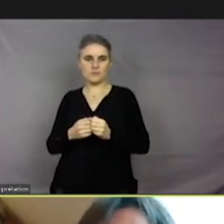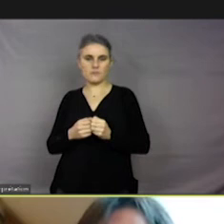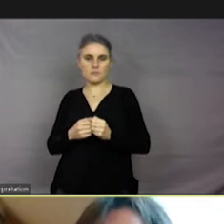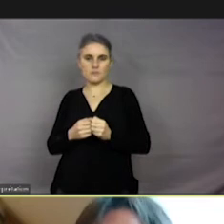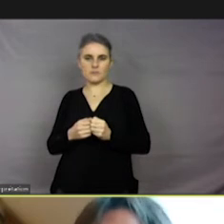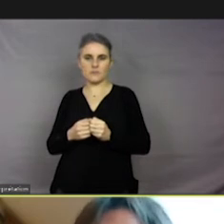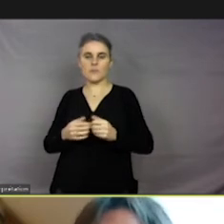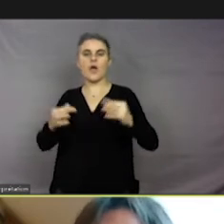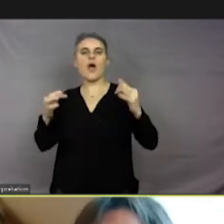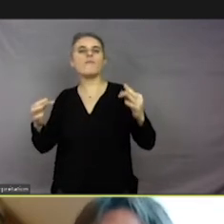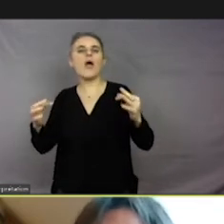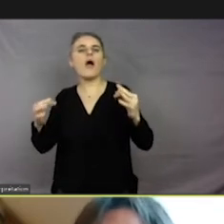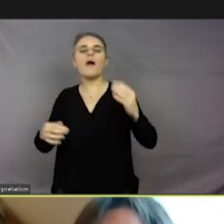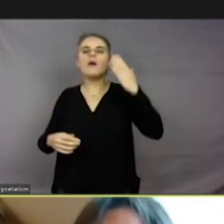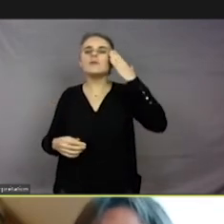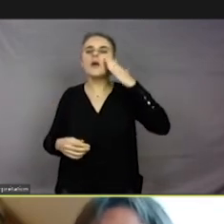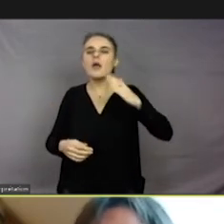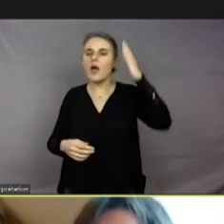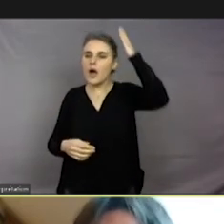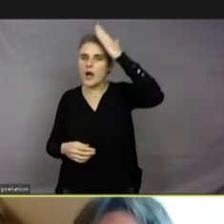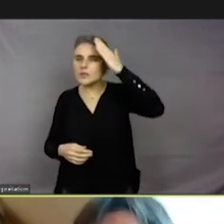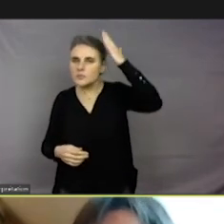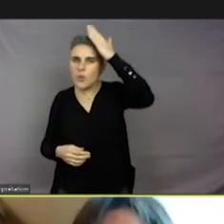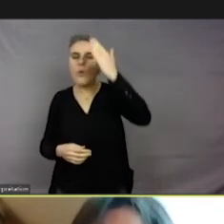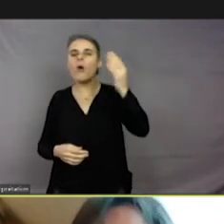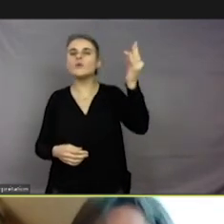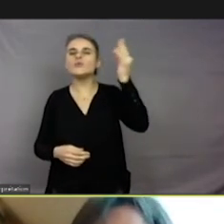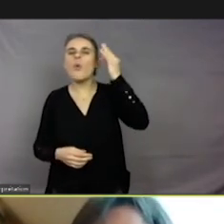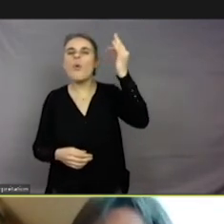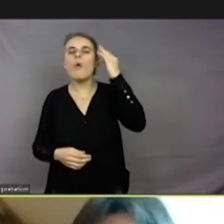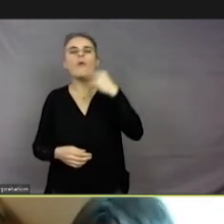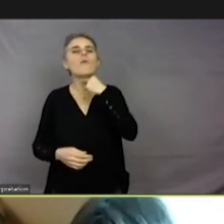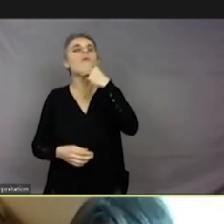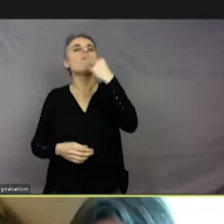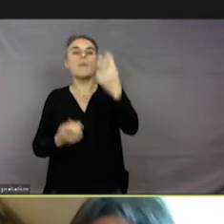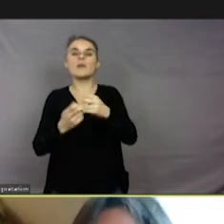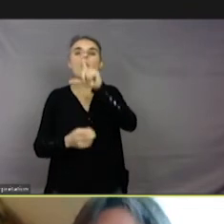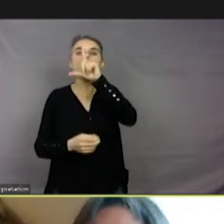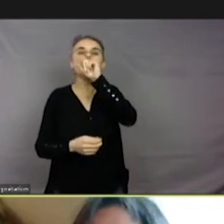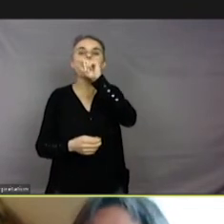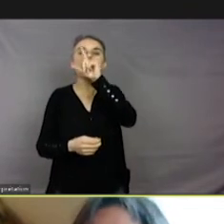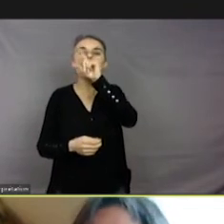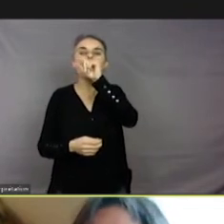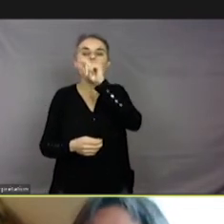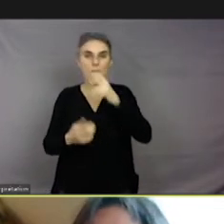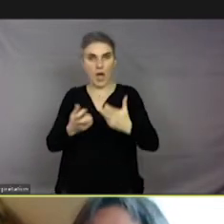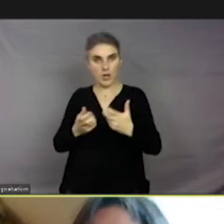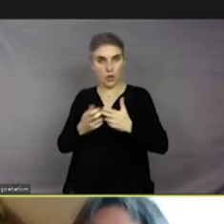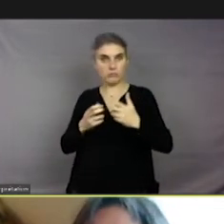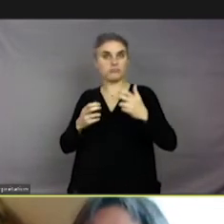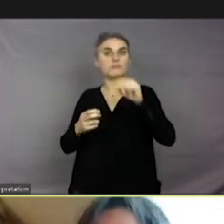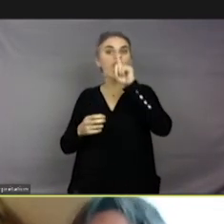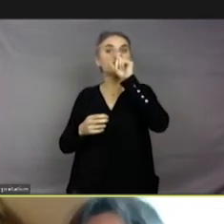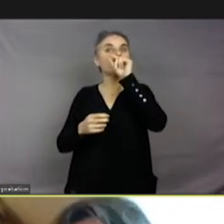les vocalisations des oiseaux. Il y a énormément de